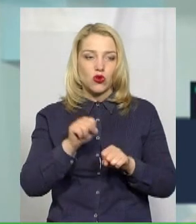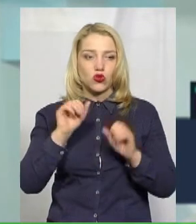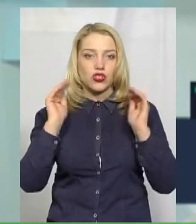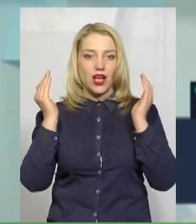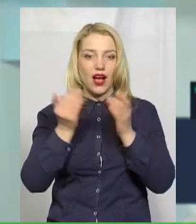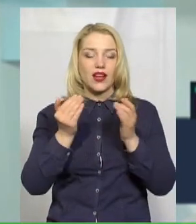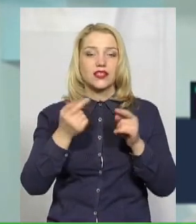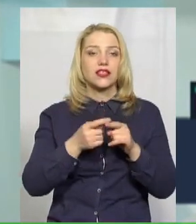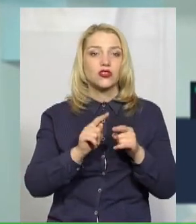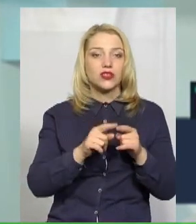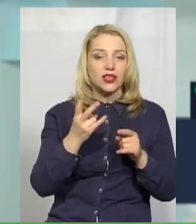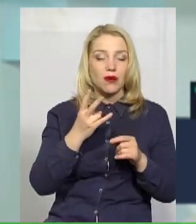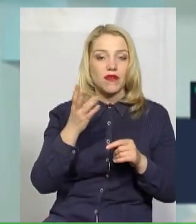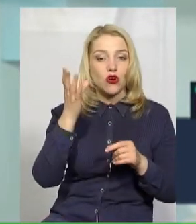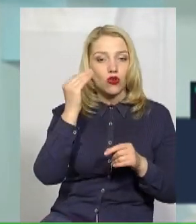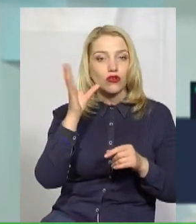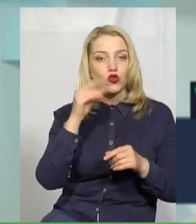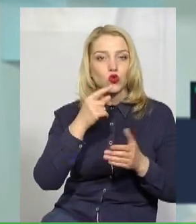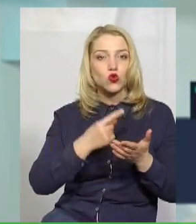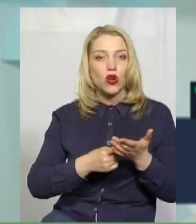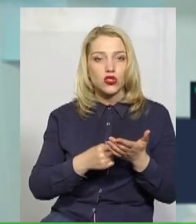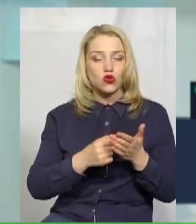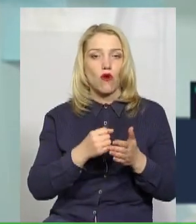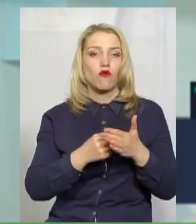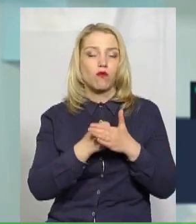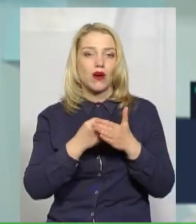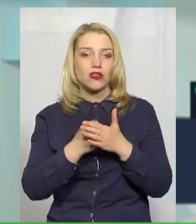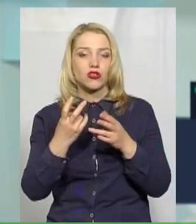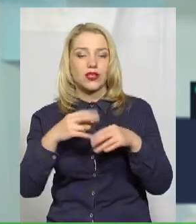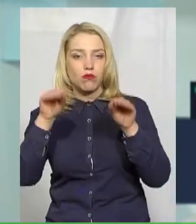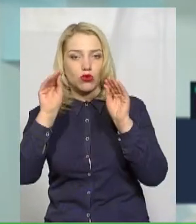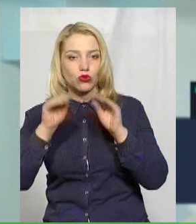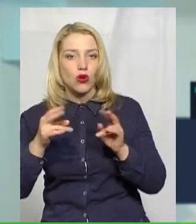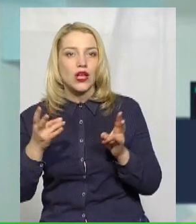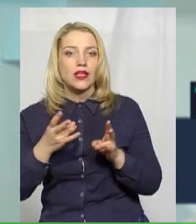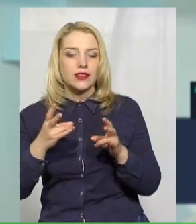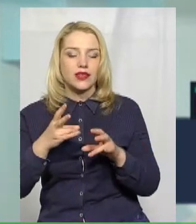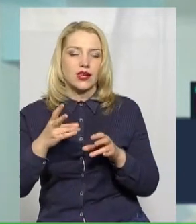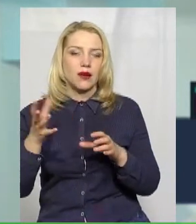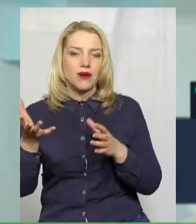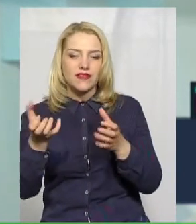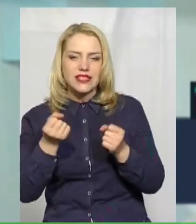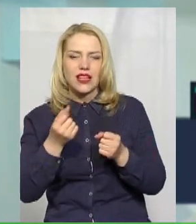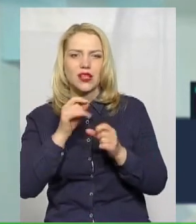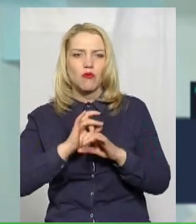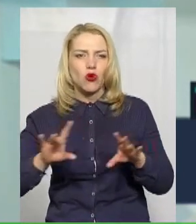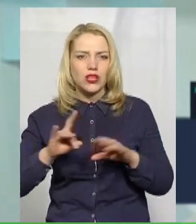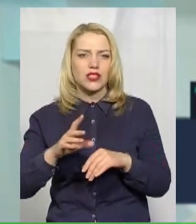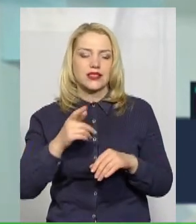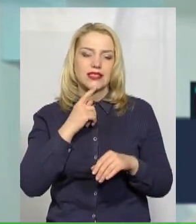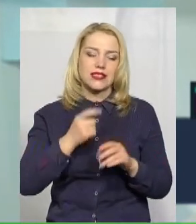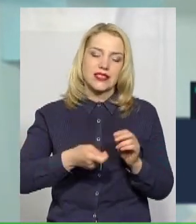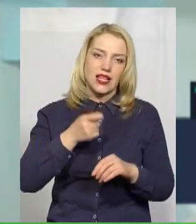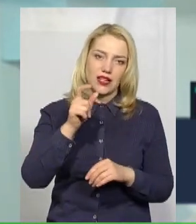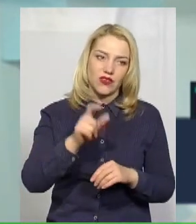враховують те, що потрібно зібрати всю доказову базу, крім того, що потрібно скласти протокол, як я говорила, потрібно відібрати безліч пояснень, це як в самого заявника, якщо це